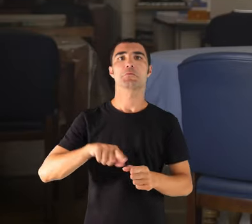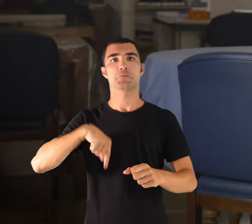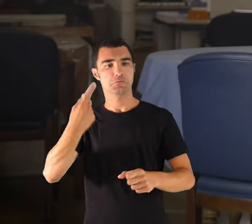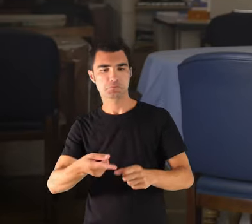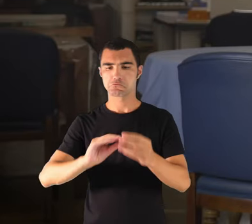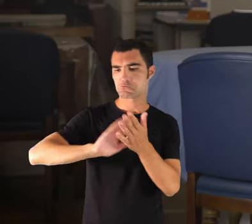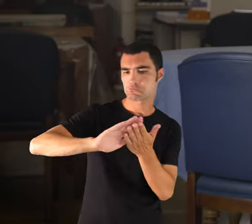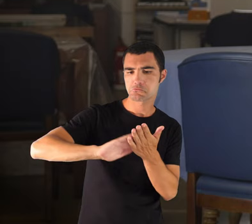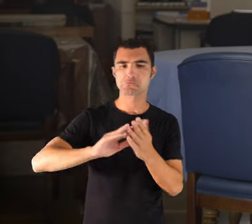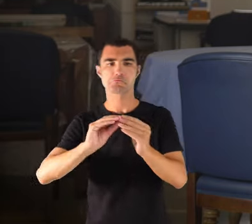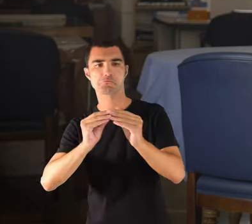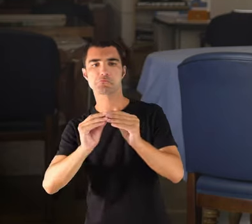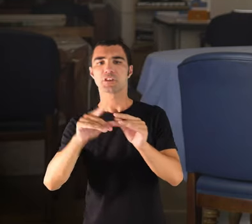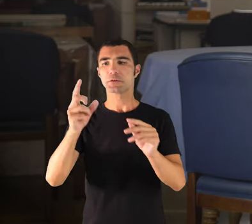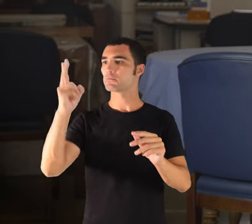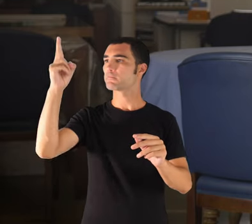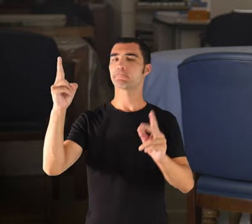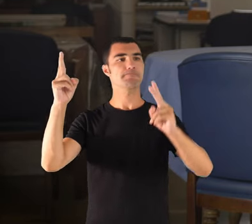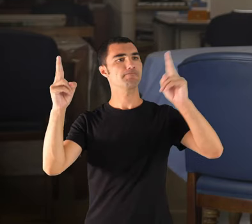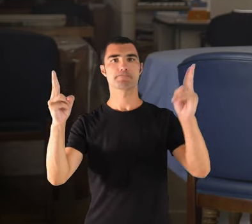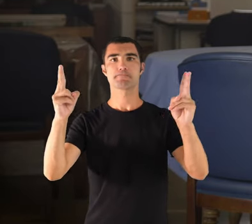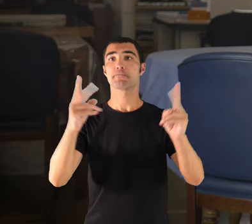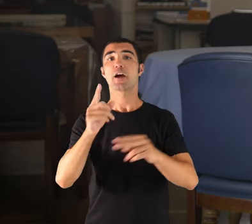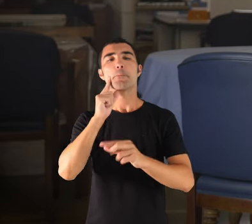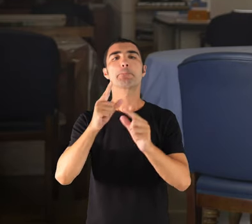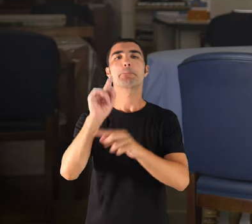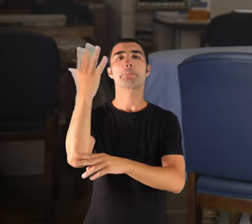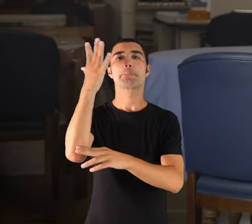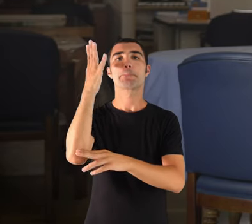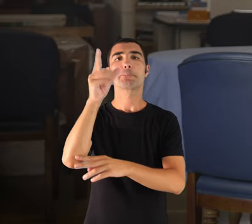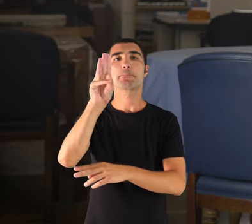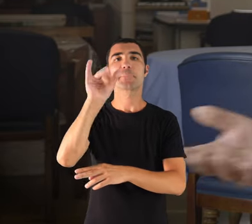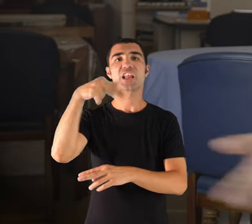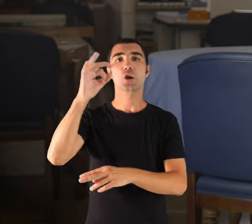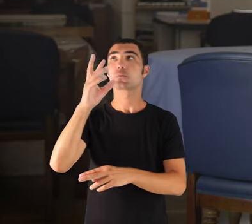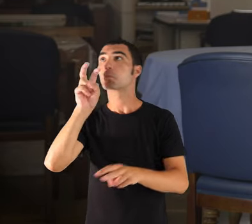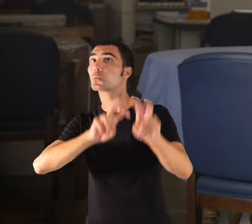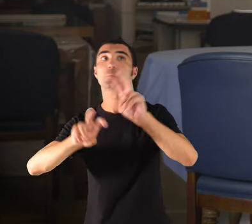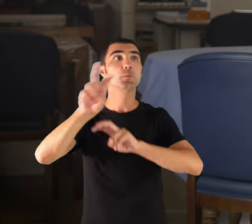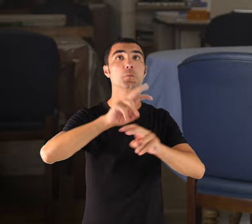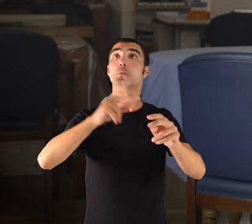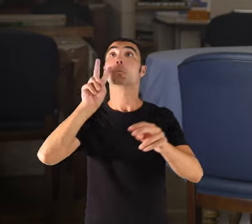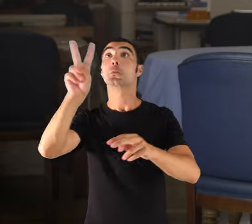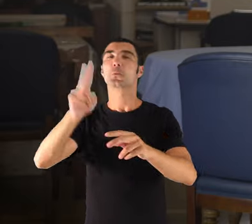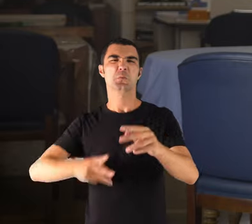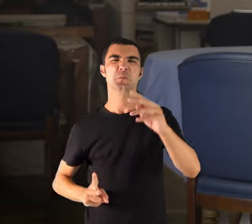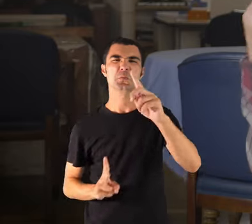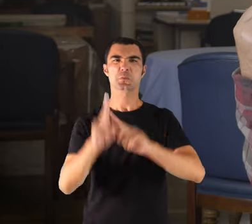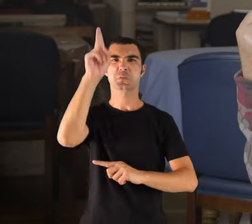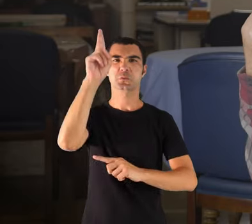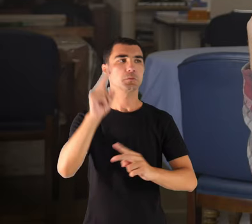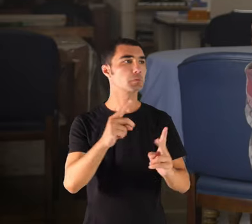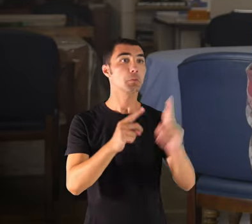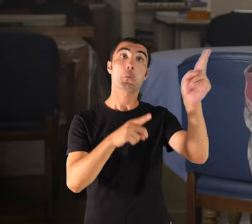i les antenes m'anàvem per dins d'espinar, cercavem un pidret, cercavem un pidret, el teàvem, el queixés bona i el